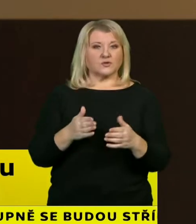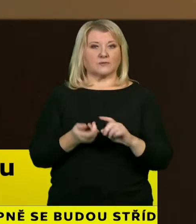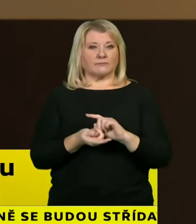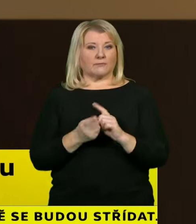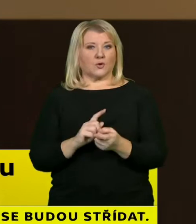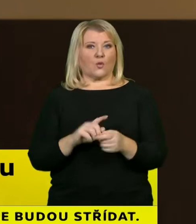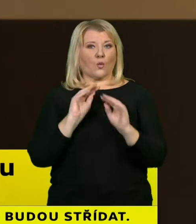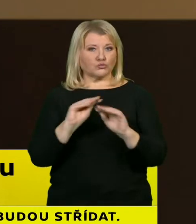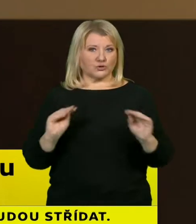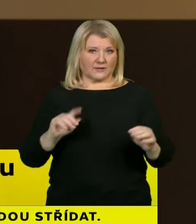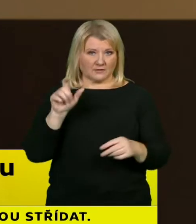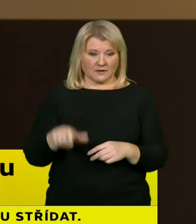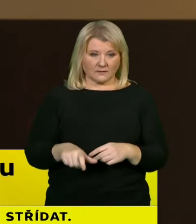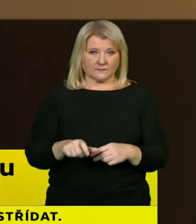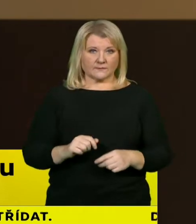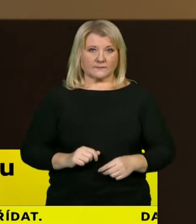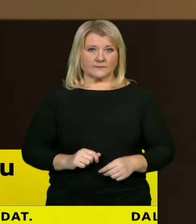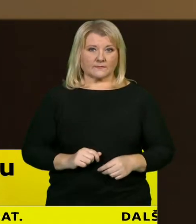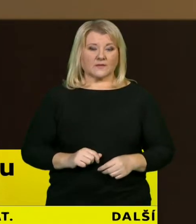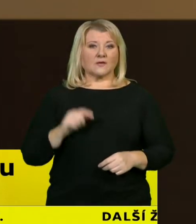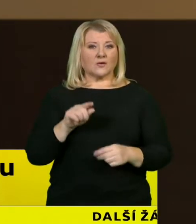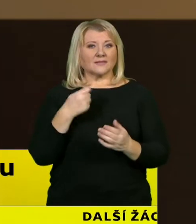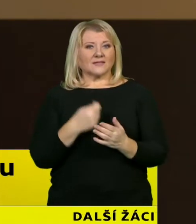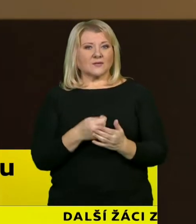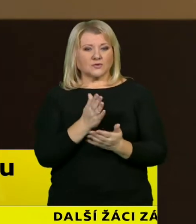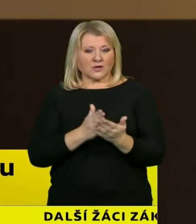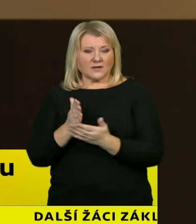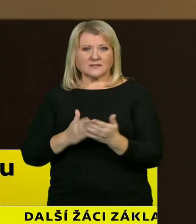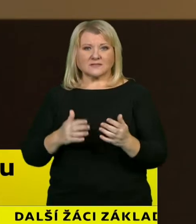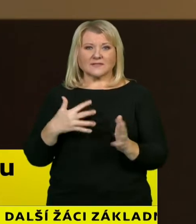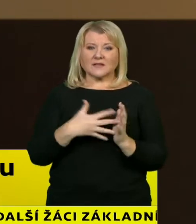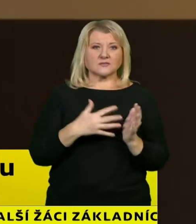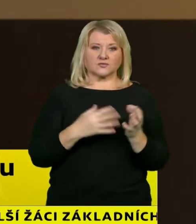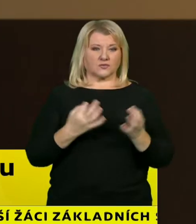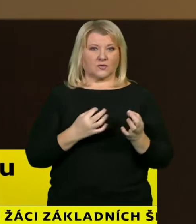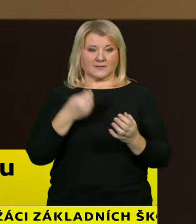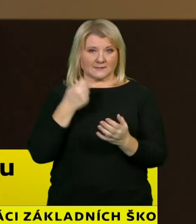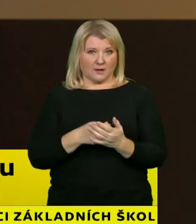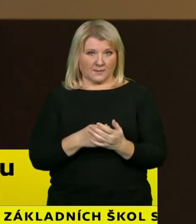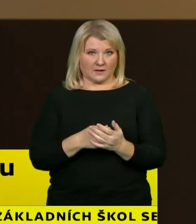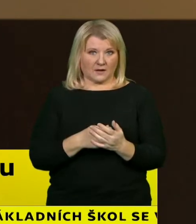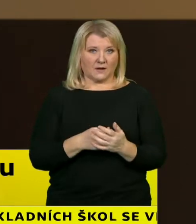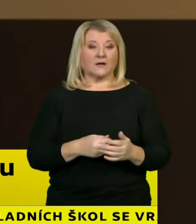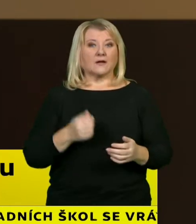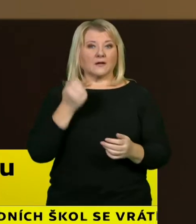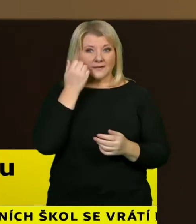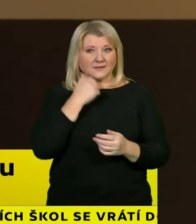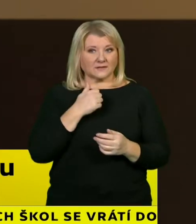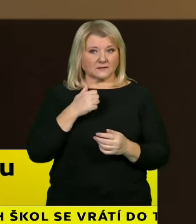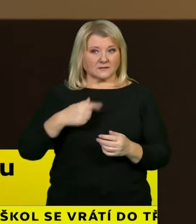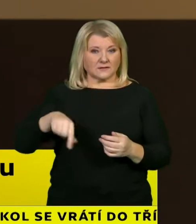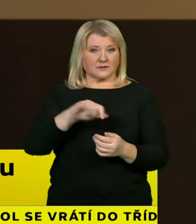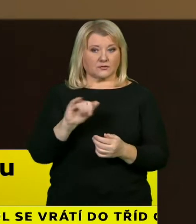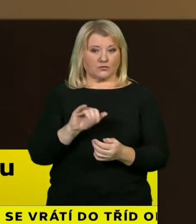na pedagogy. Princip sentinelového testování je takový, že v populaci, ve které je daná